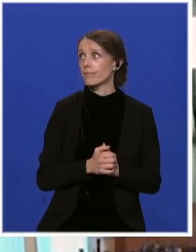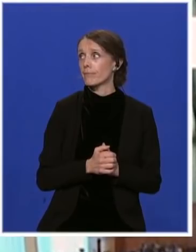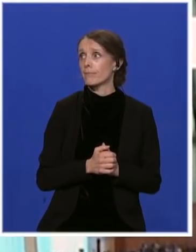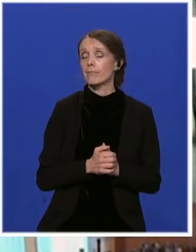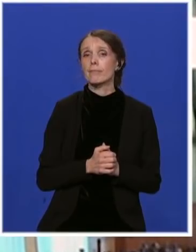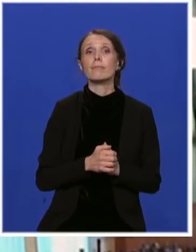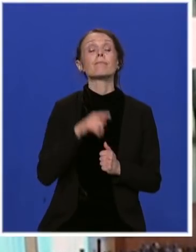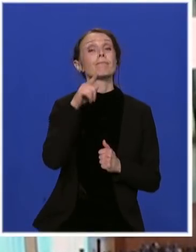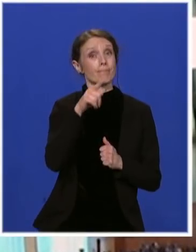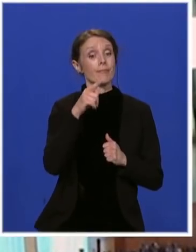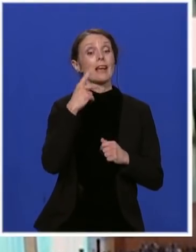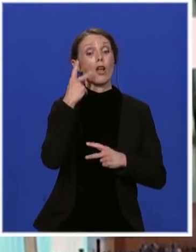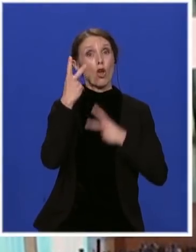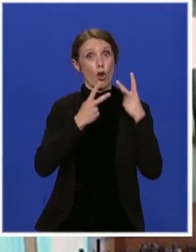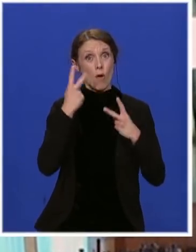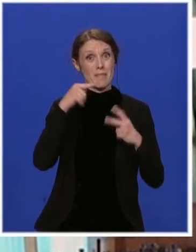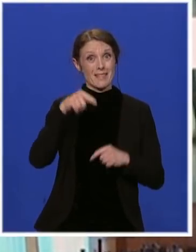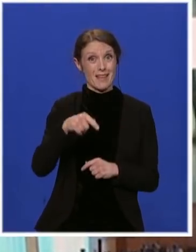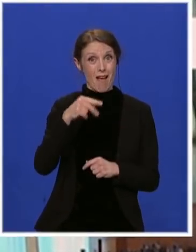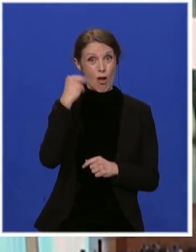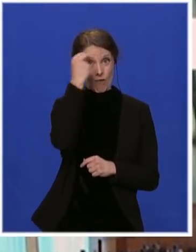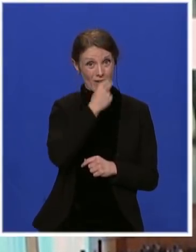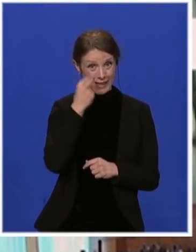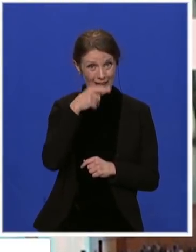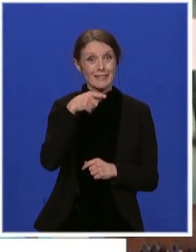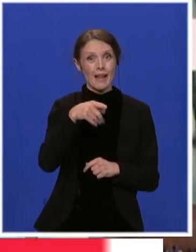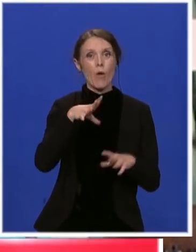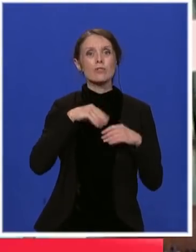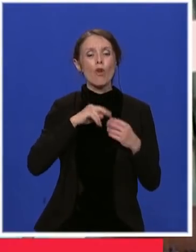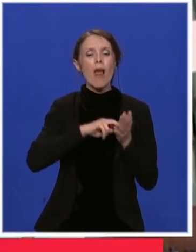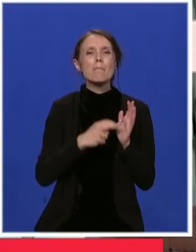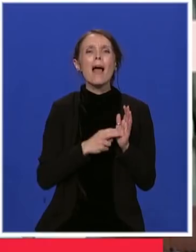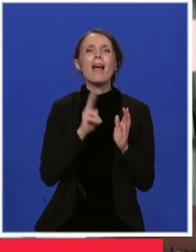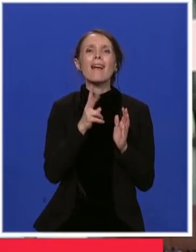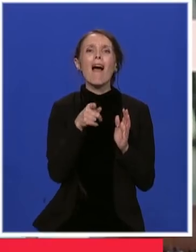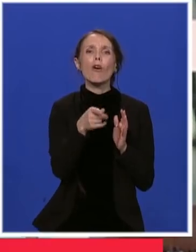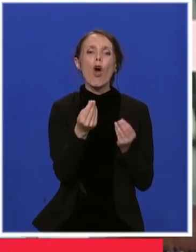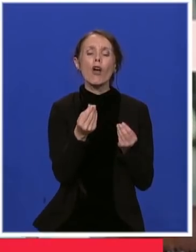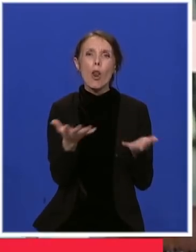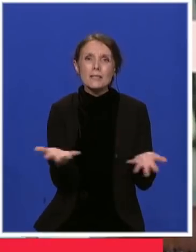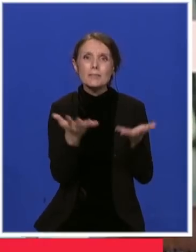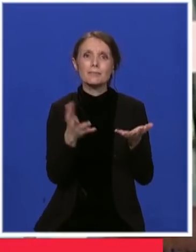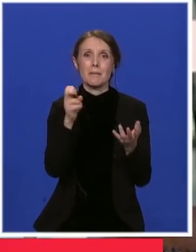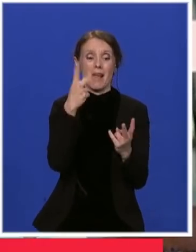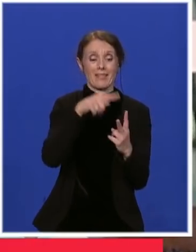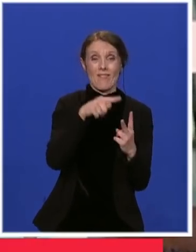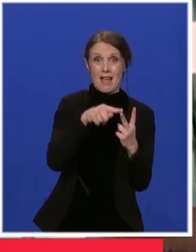Komisija je ove nedelje usvojila plan oporavka koji se sastoji iz dva elementa.